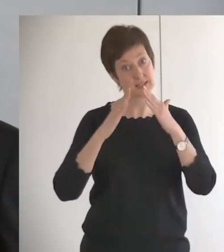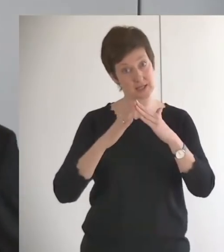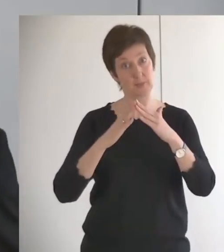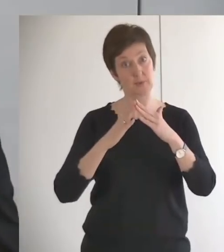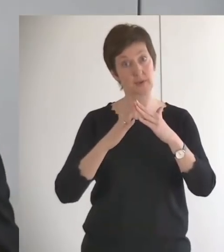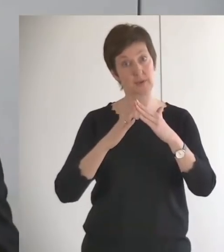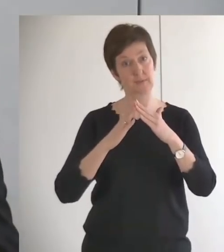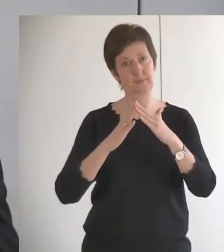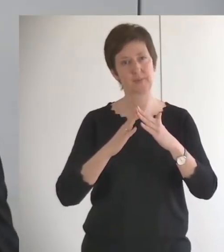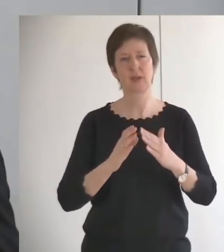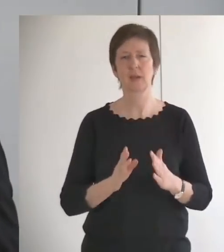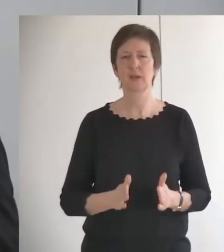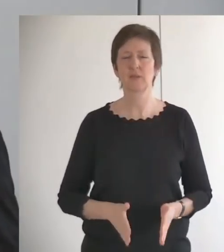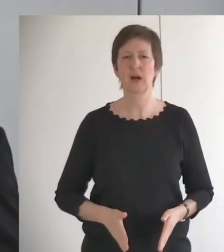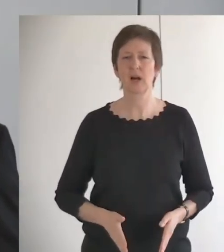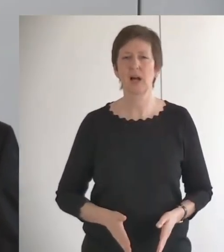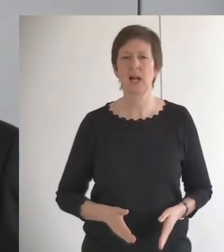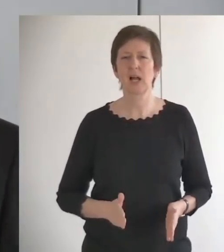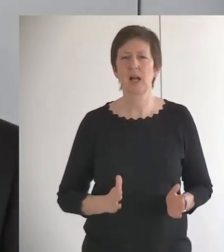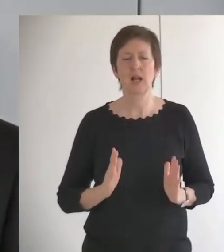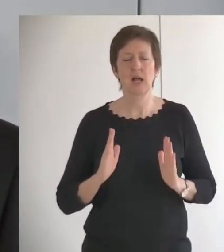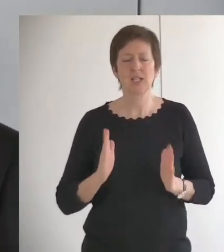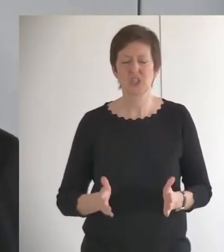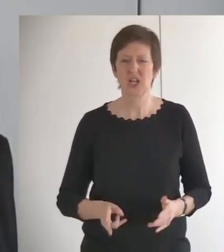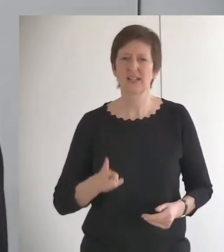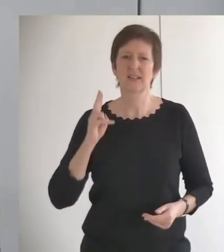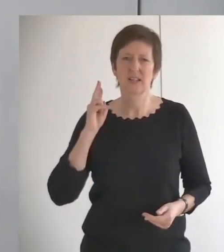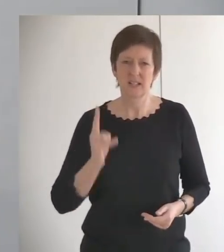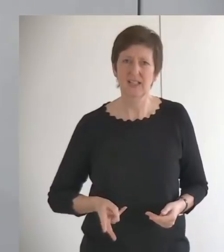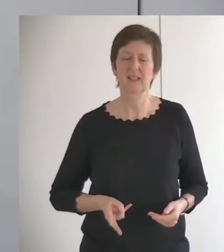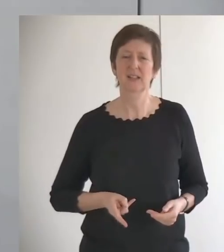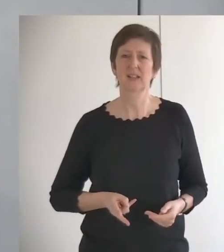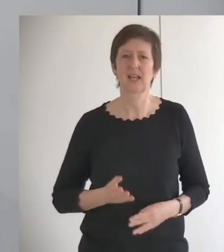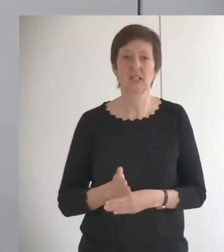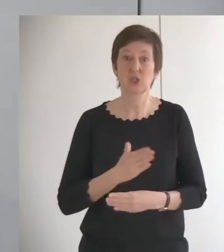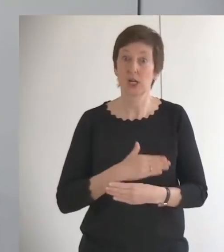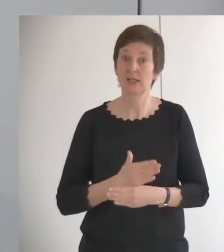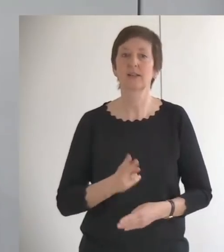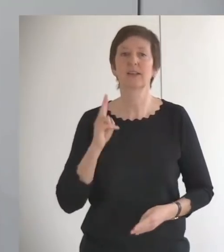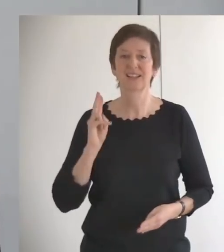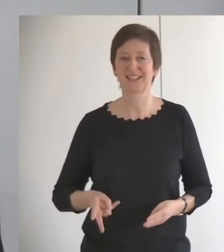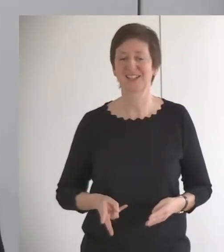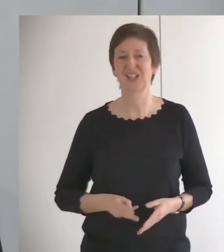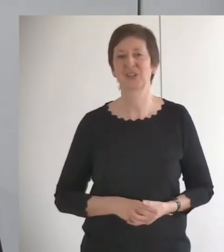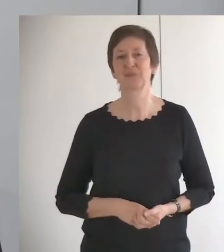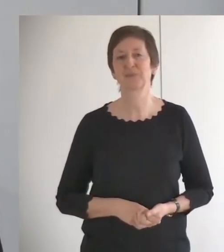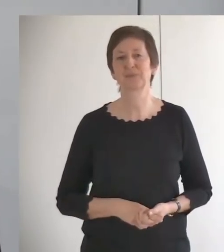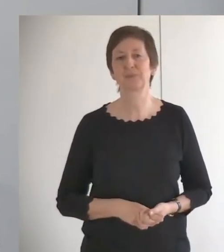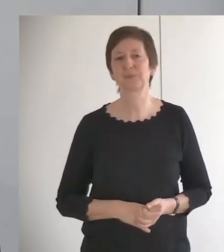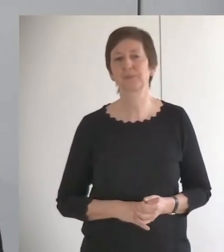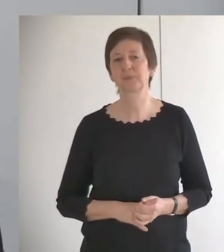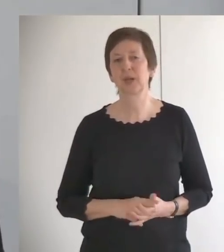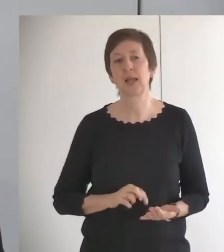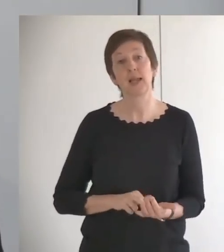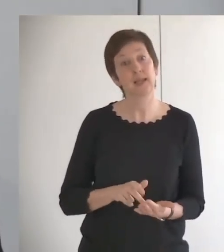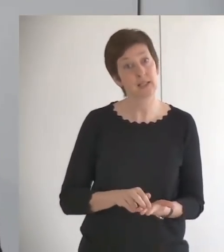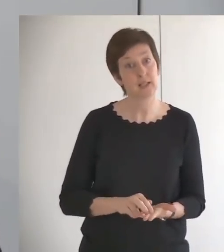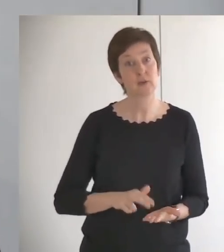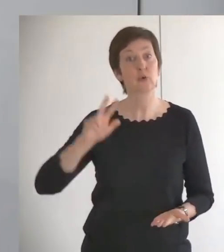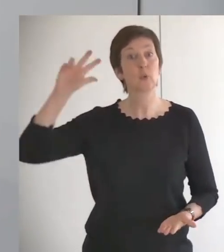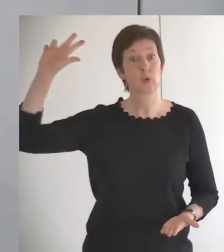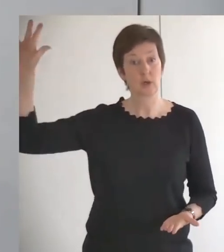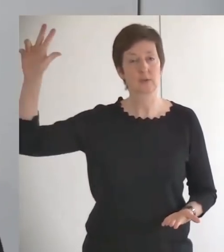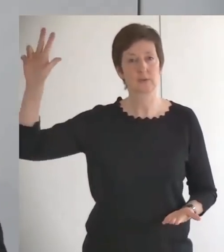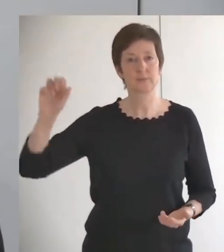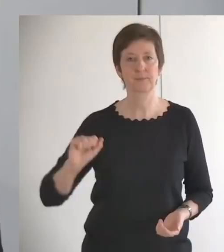ganz entscheidend Richtiges. Er suchte die Nähe zu Gott. Und ihr Lieben, das